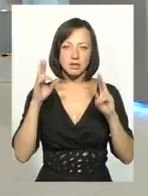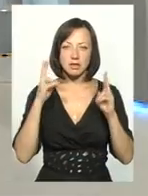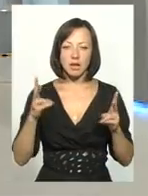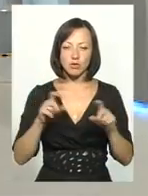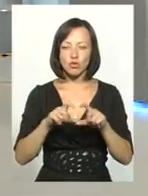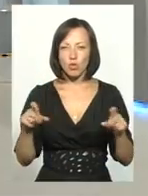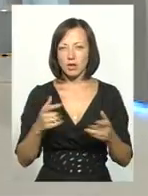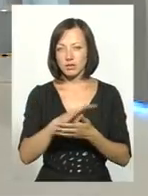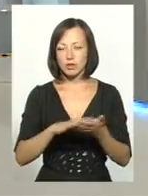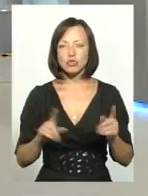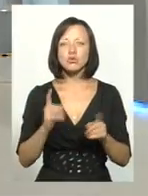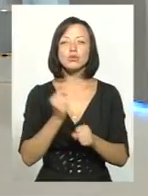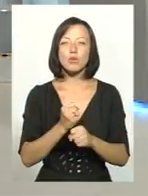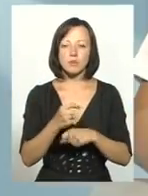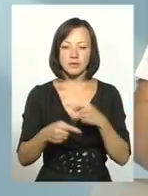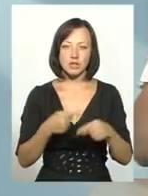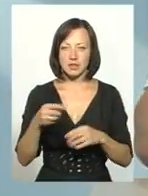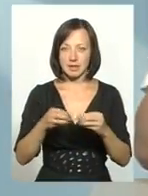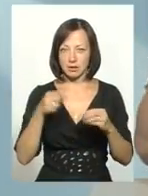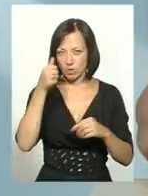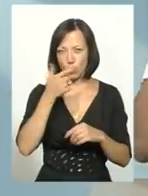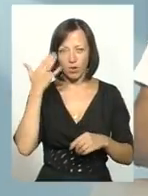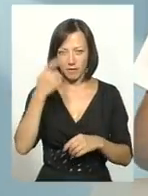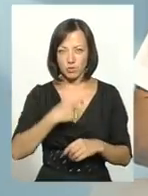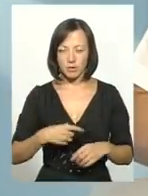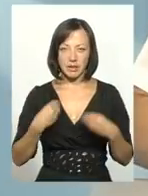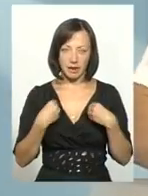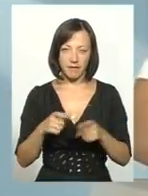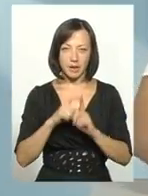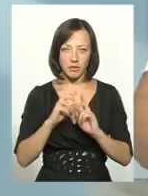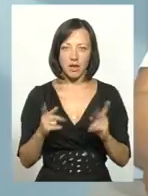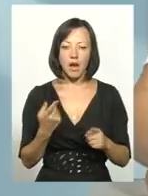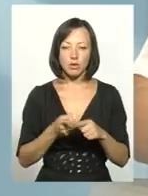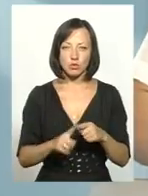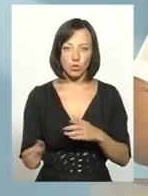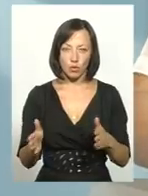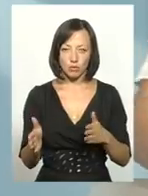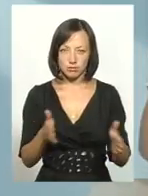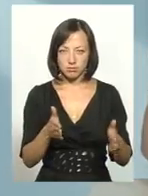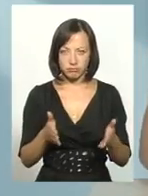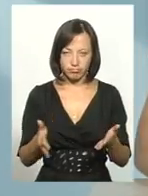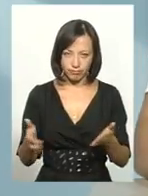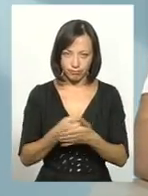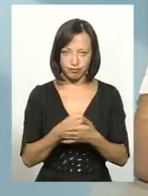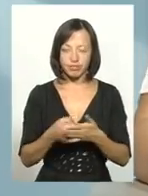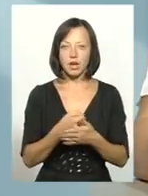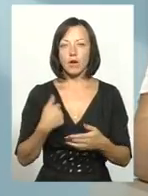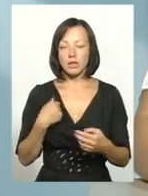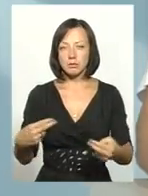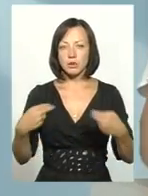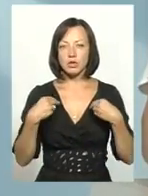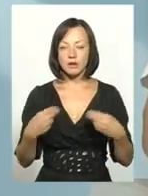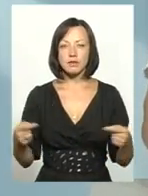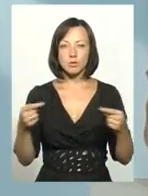спортивні школи і все решта? Що ти зробиш за 10 років? Уяви собі, дай собі відповідь, як до цього йти? І йди. До нас приїжджав з